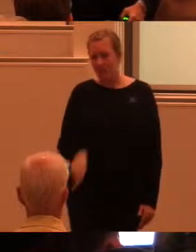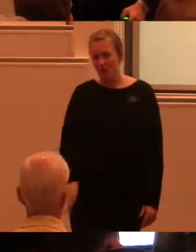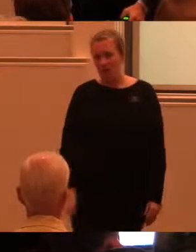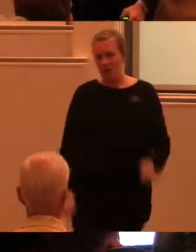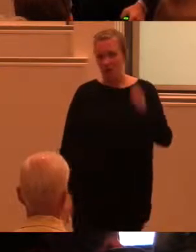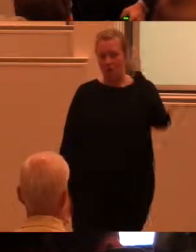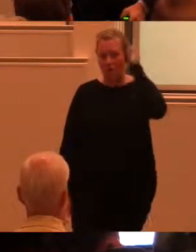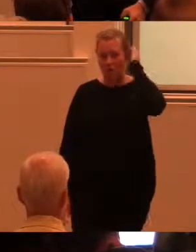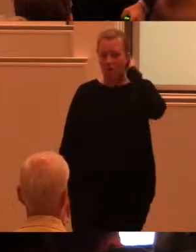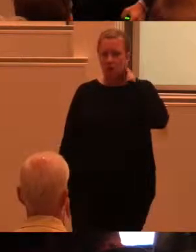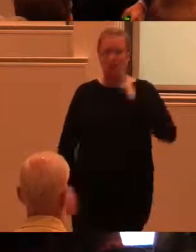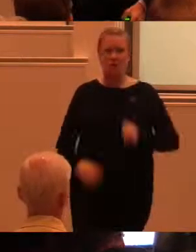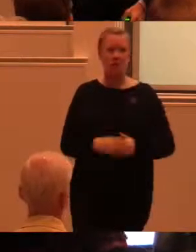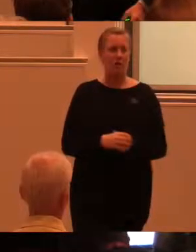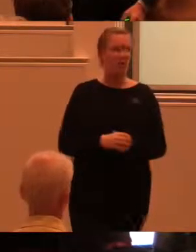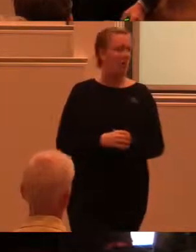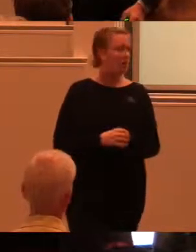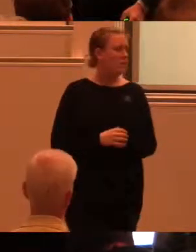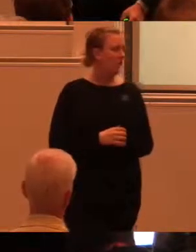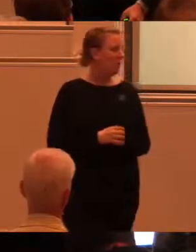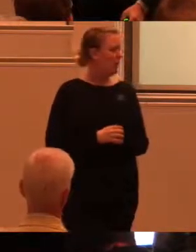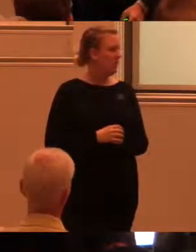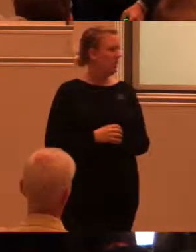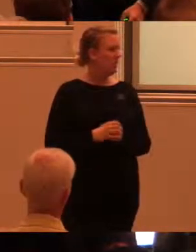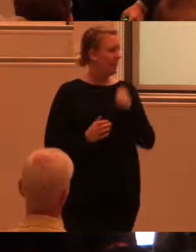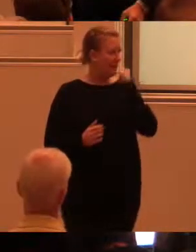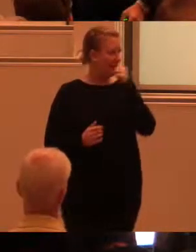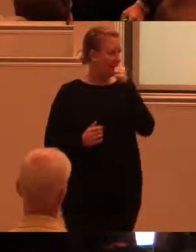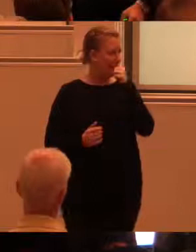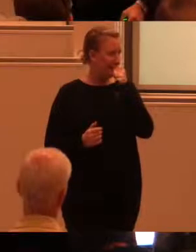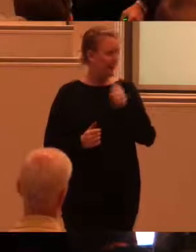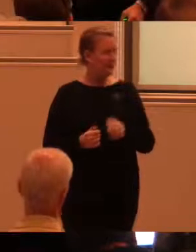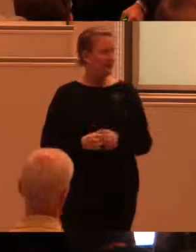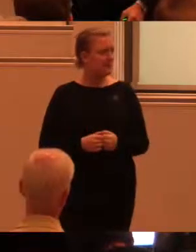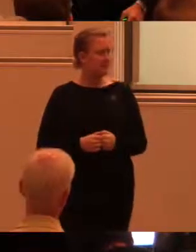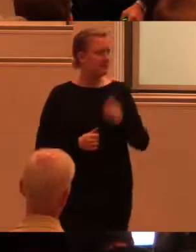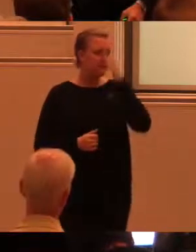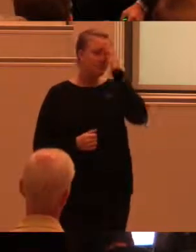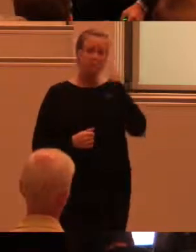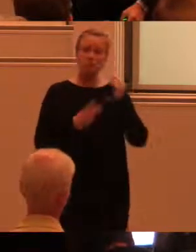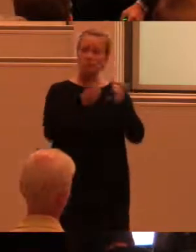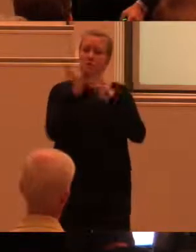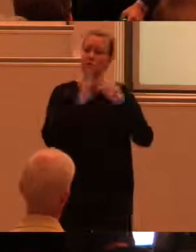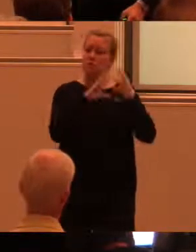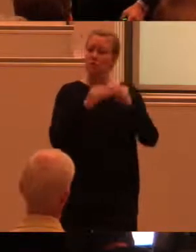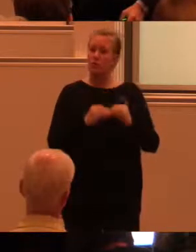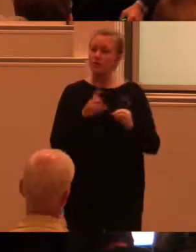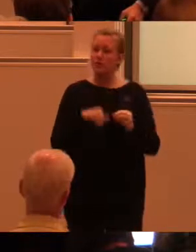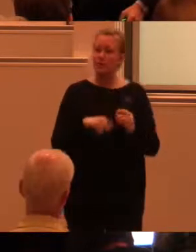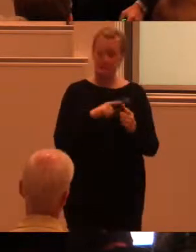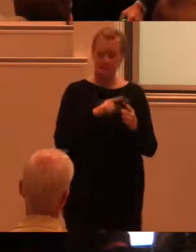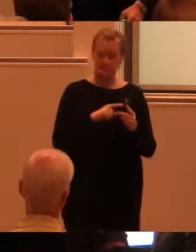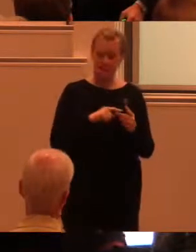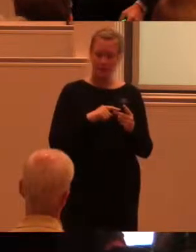Det jag också tyckte är intressant som talar för det här med att arbeta med det universellt utformade utöver det som